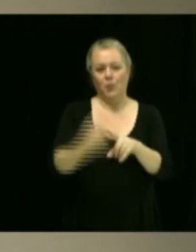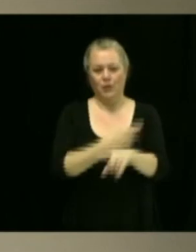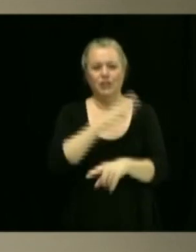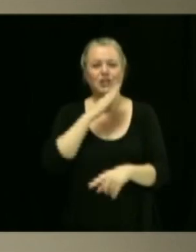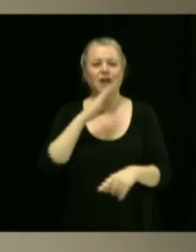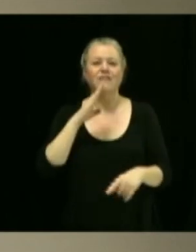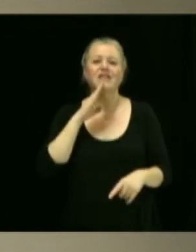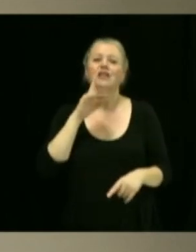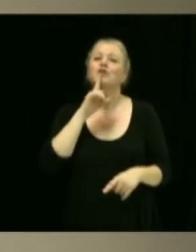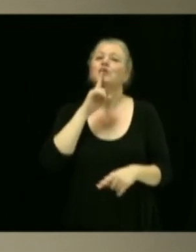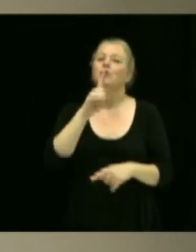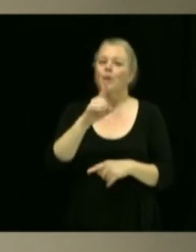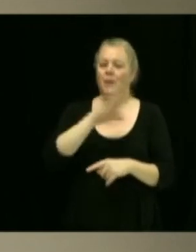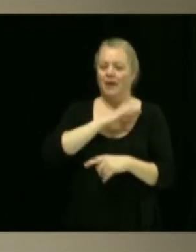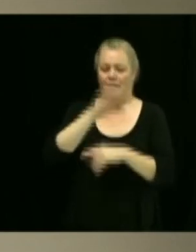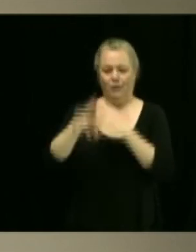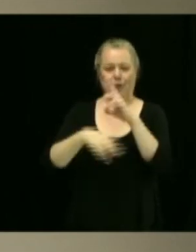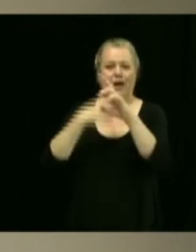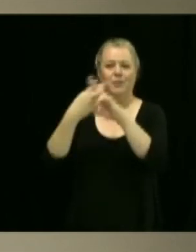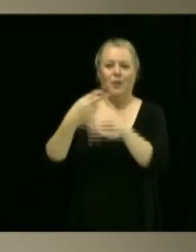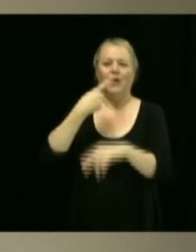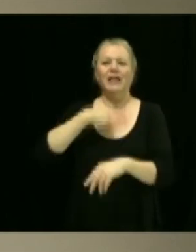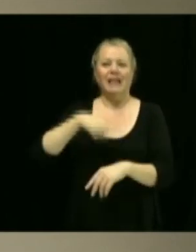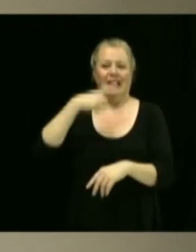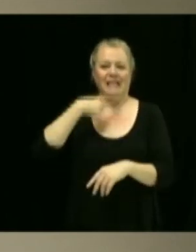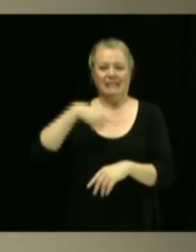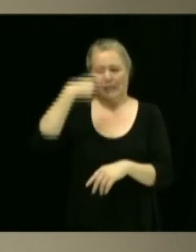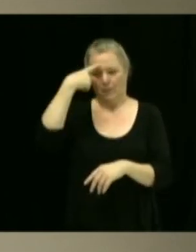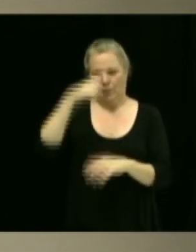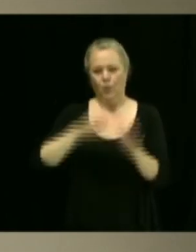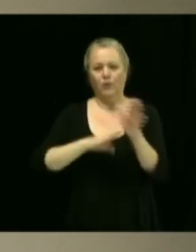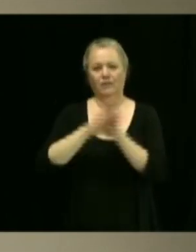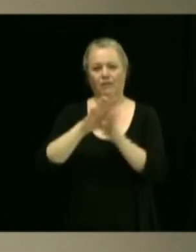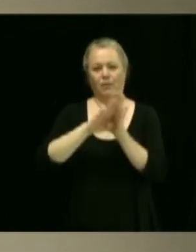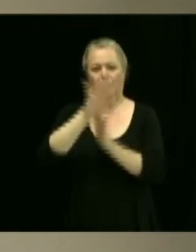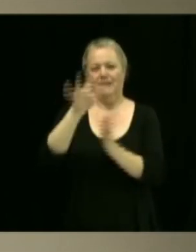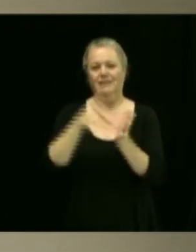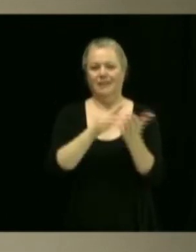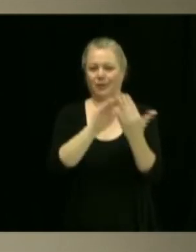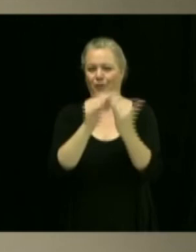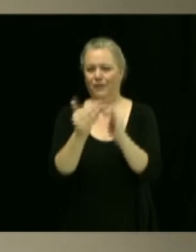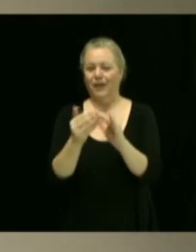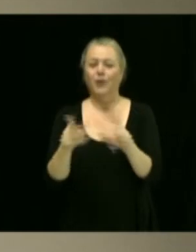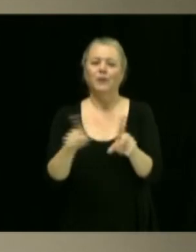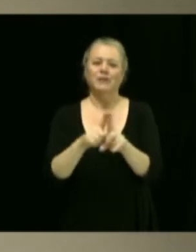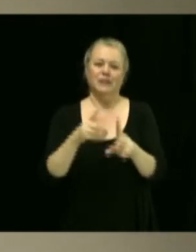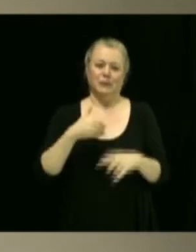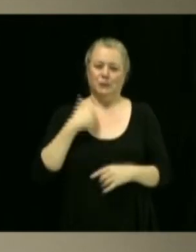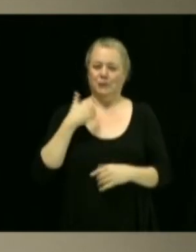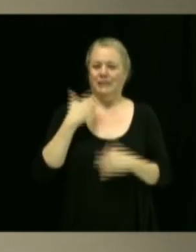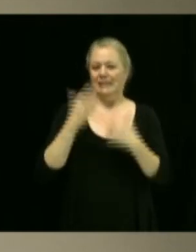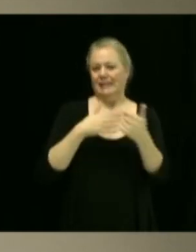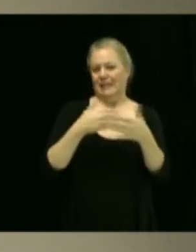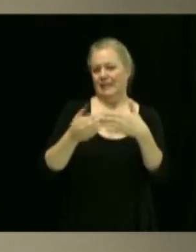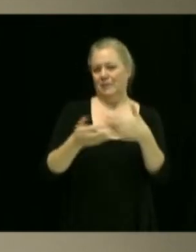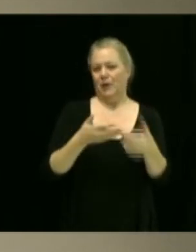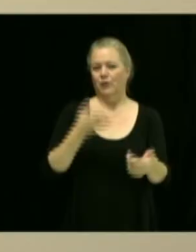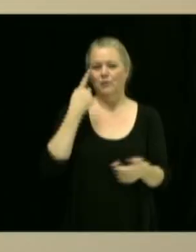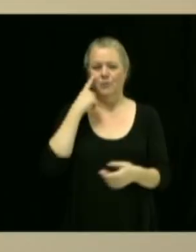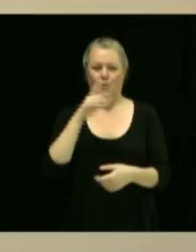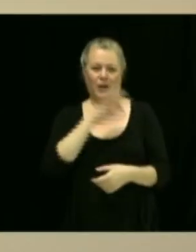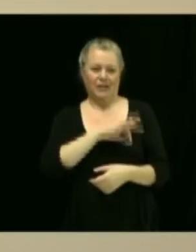réponses assez intéressantes pour le développement du centre-ville et l'utilisation, justement, de nos espaces pour rentabiliser tout ça.